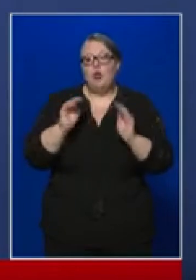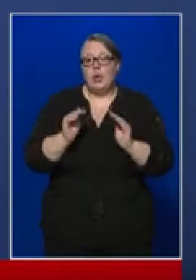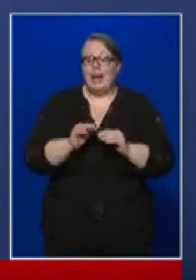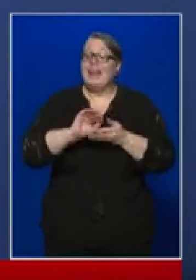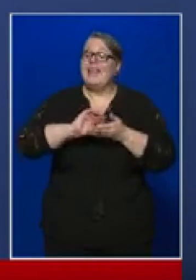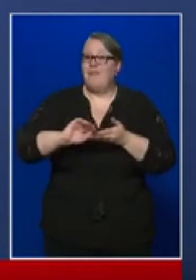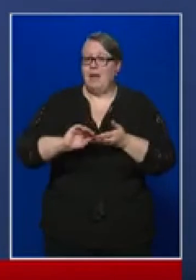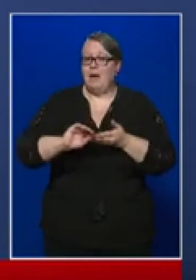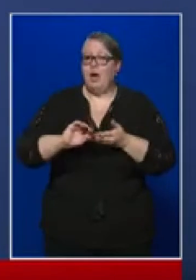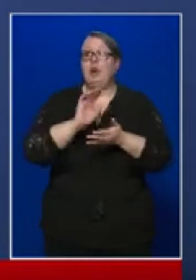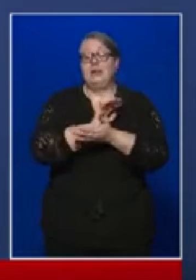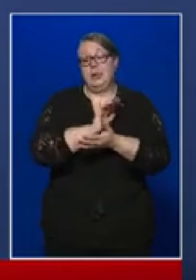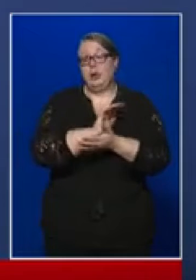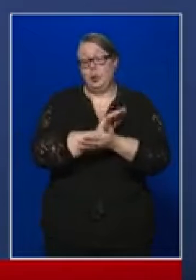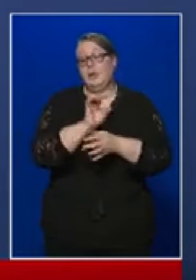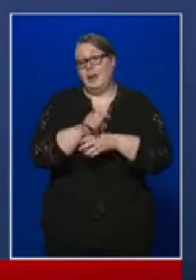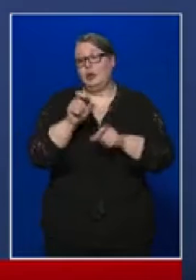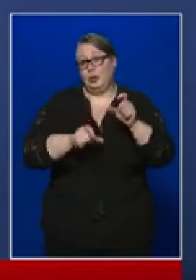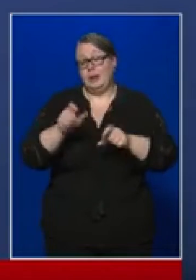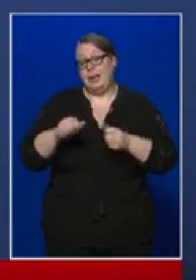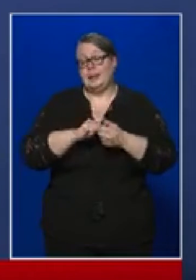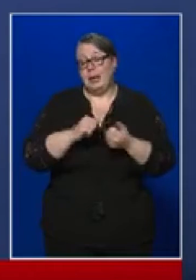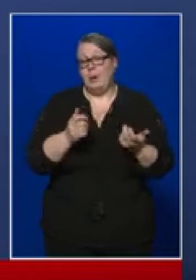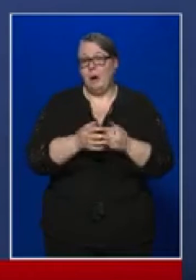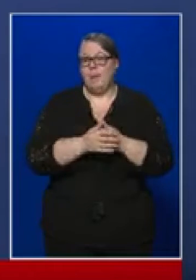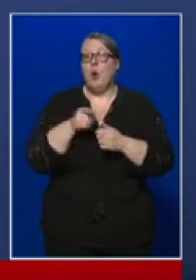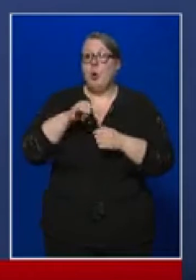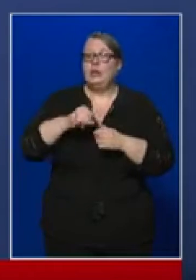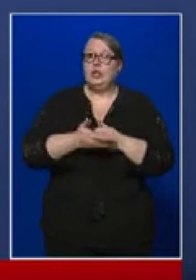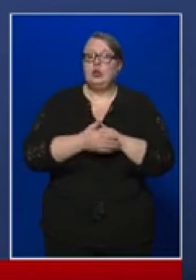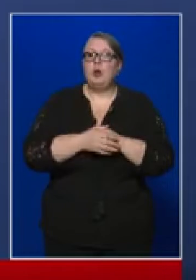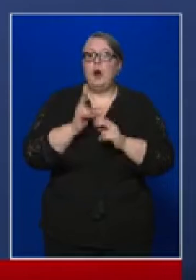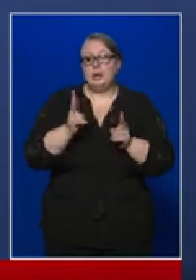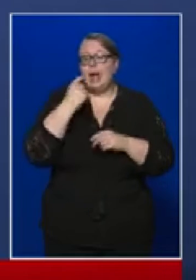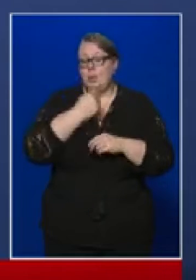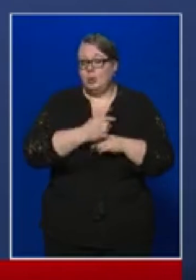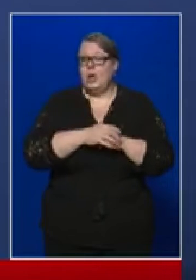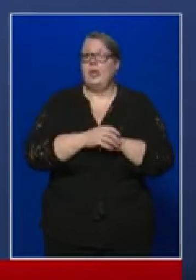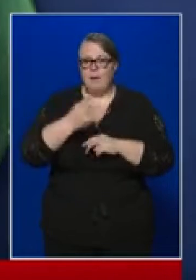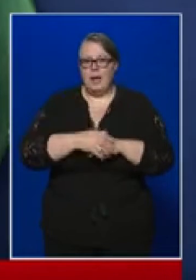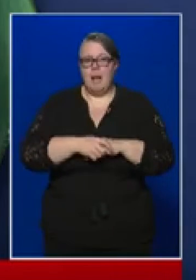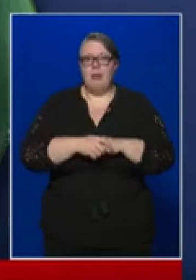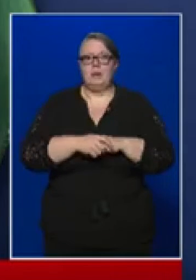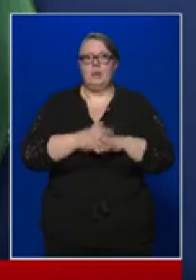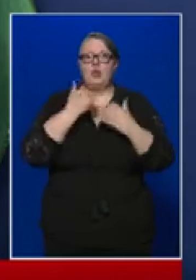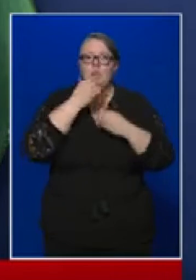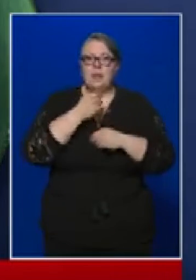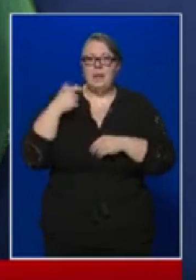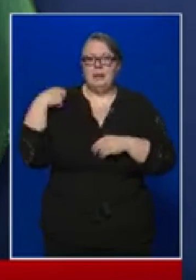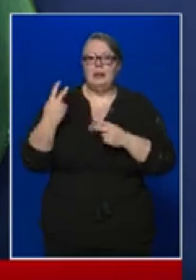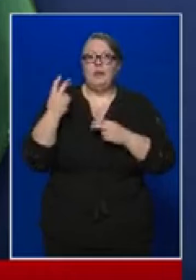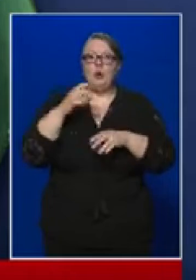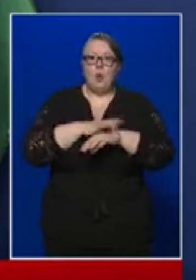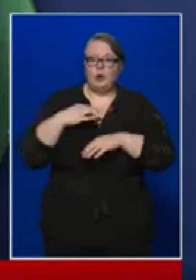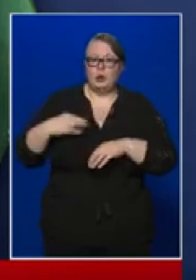eredményét, hiszen az eddig elvégzett 8000 teszt a lakosság alacsony átfertőződöttségét mutatja. A